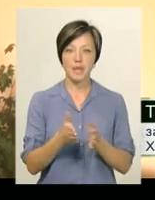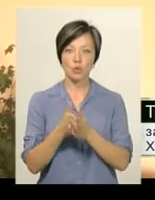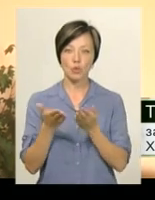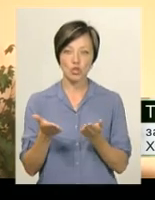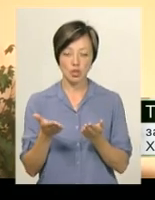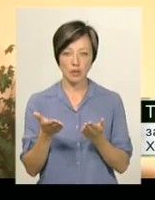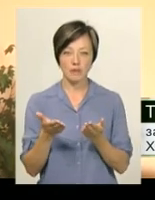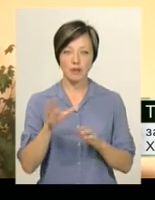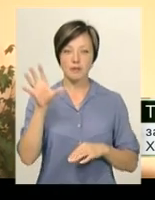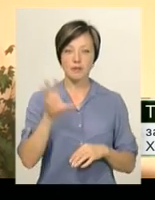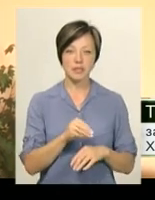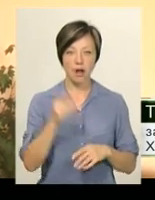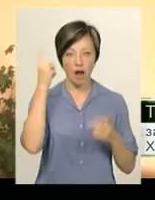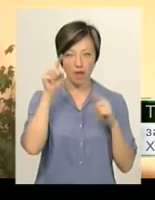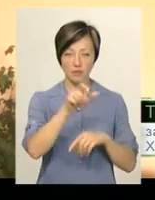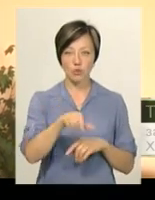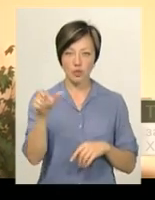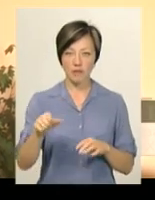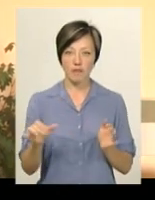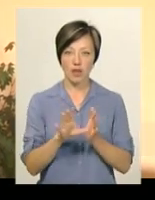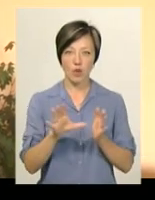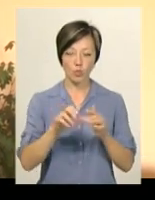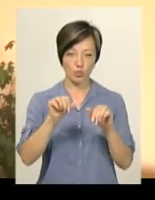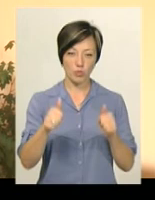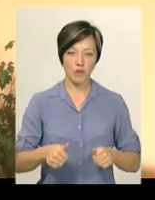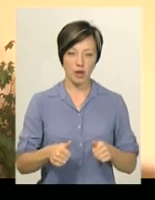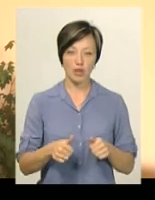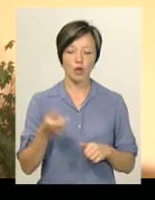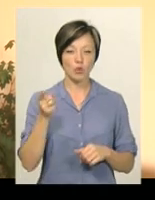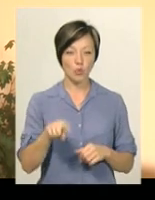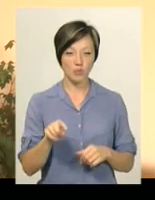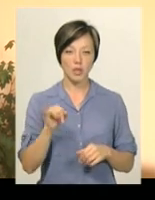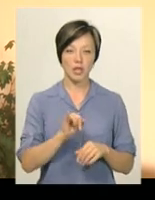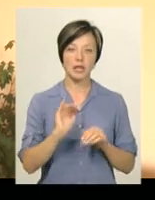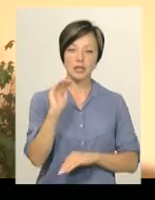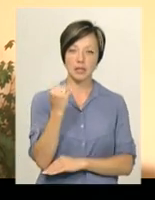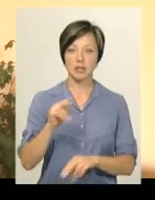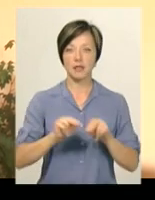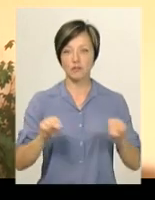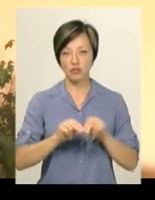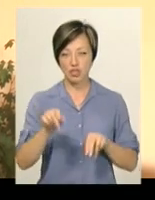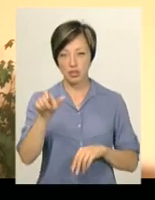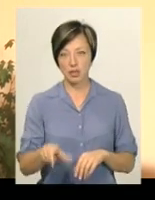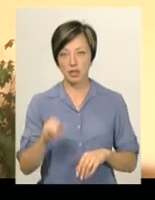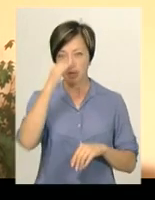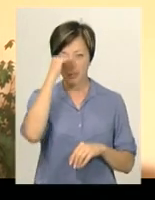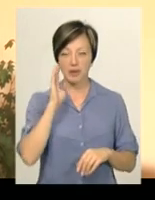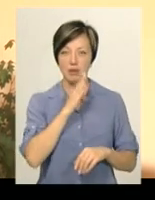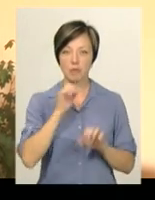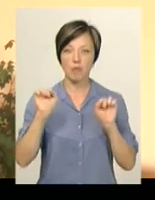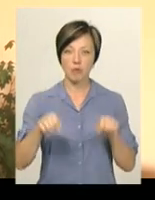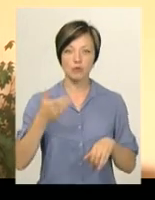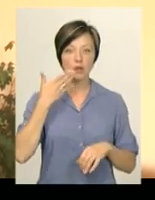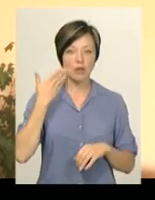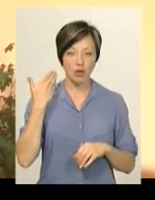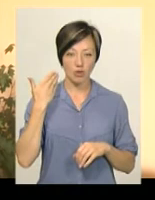усіх авторів в електронному варіанті. Тобто і учень, і вчитель, і батьки можуть